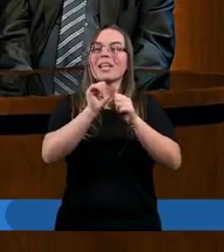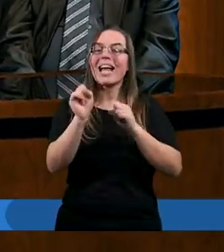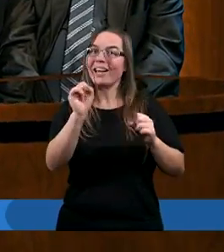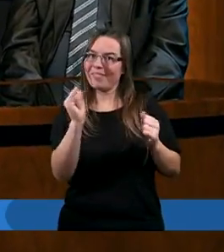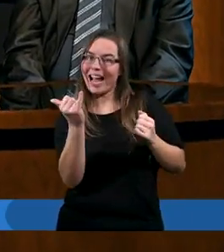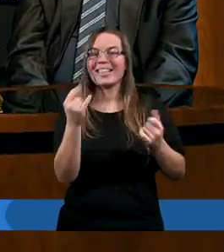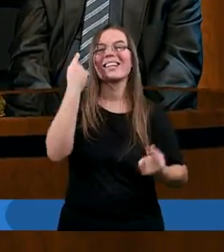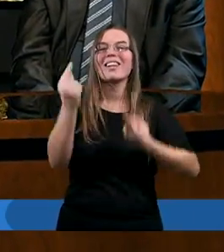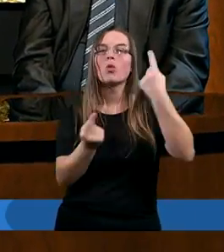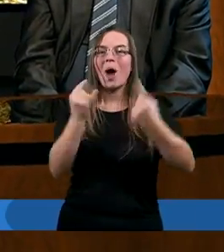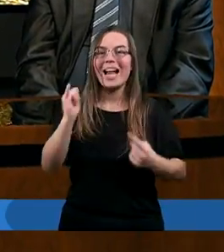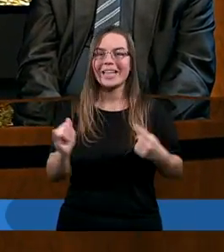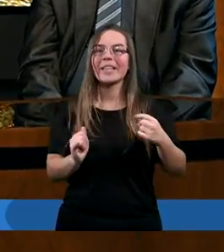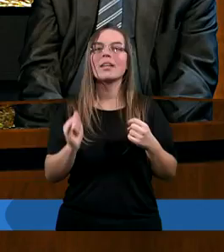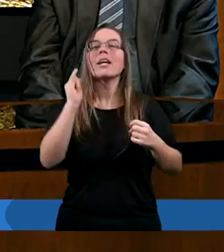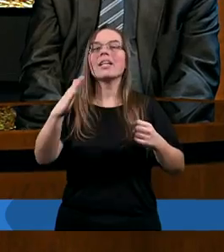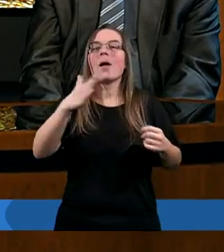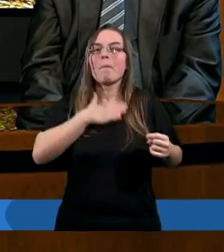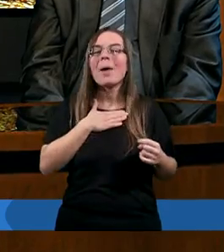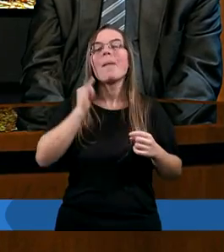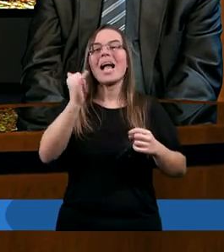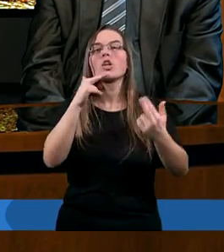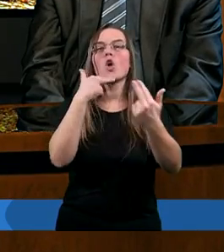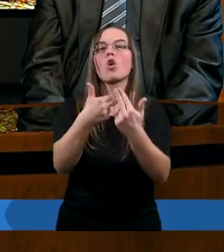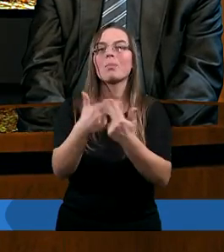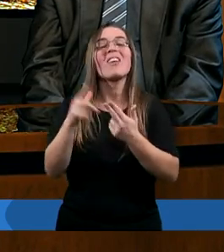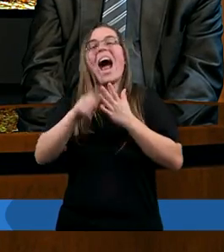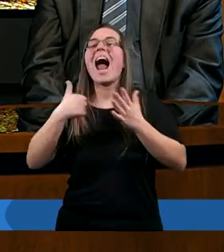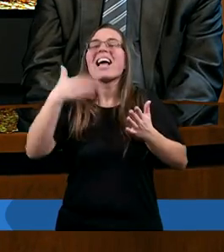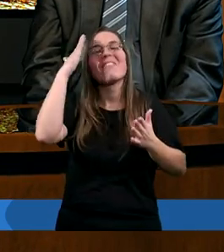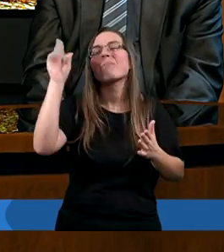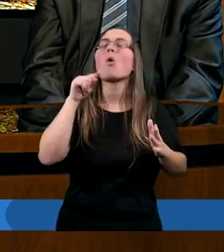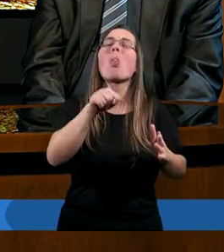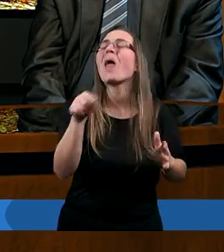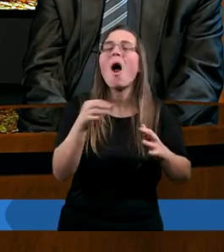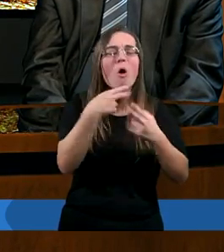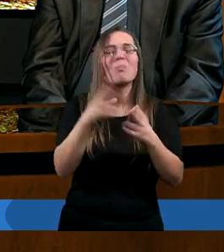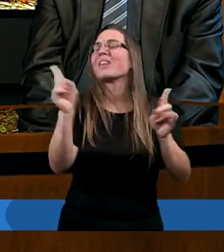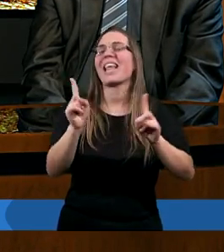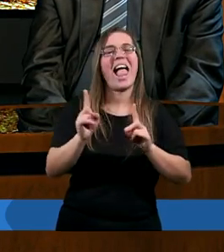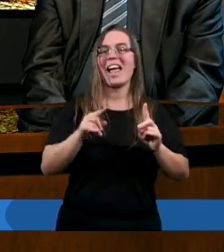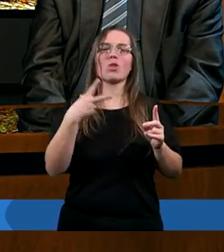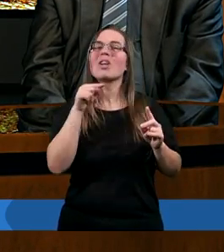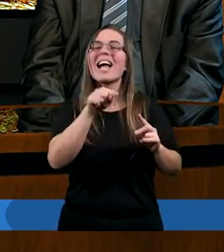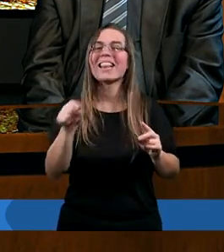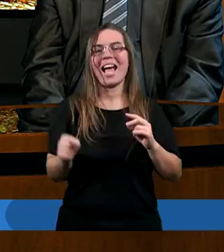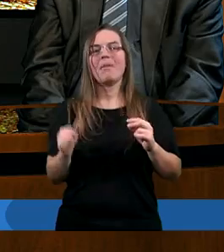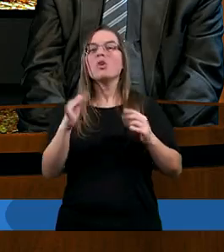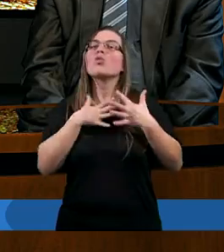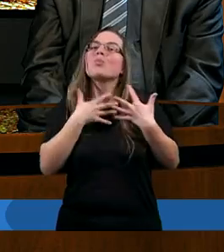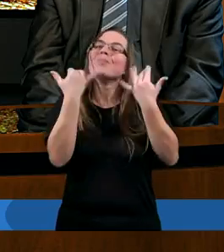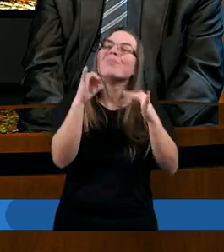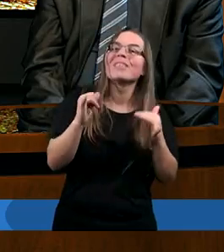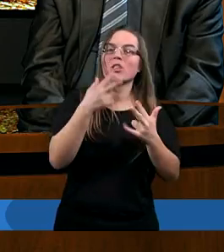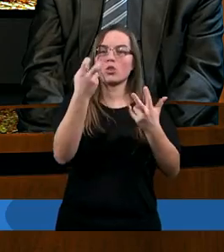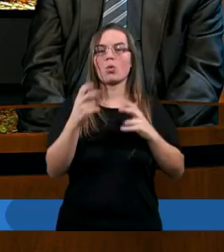sytuacji i mam jakieś odpowiedzi, ale ja wiem, że to nie są te odpowiedzi. Dobrze, że wiesz, bo nie